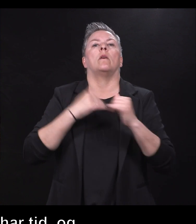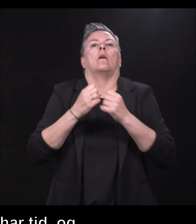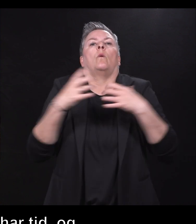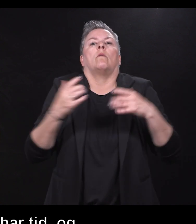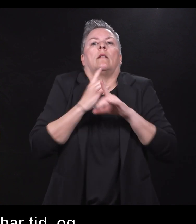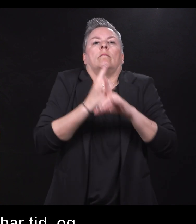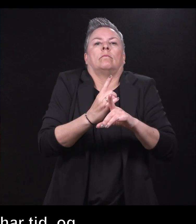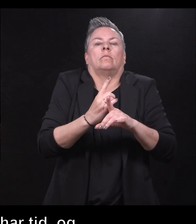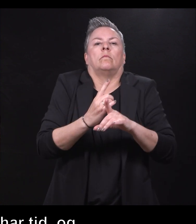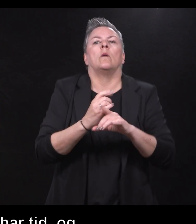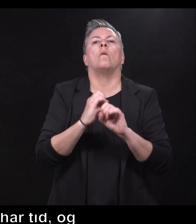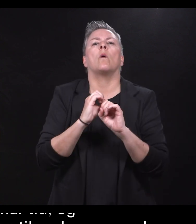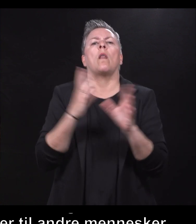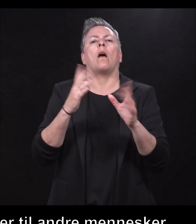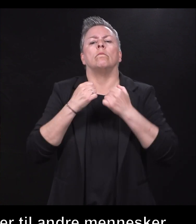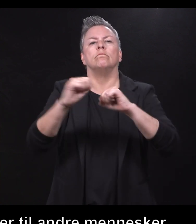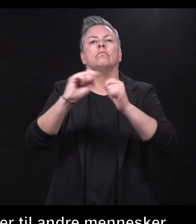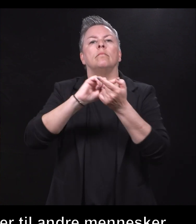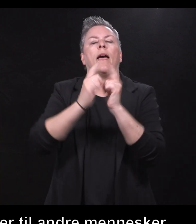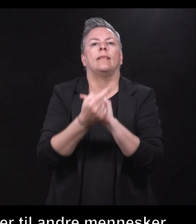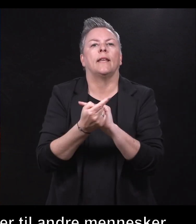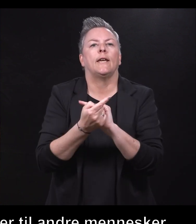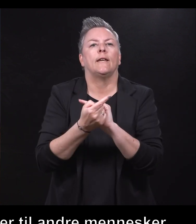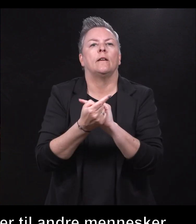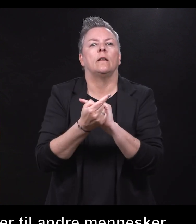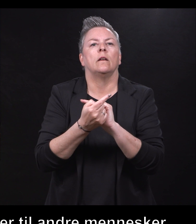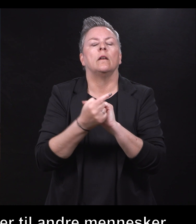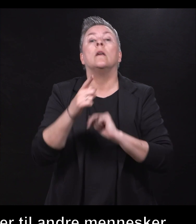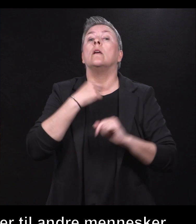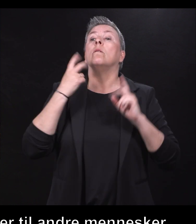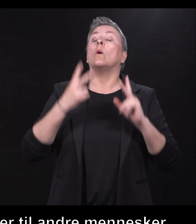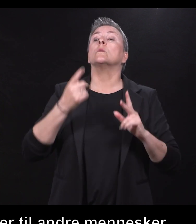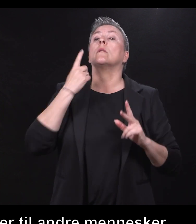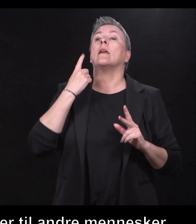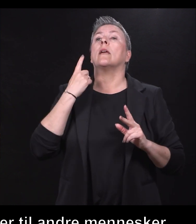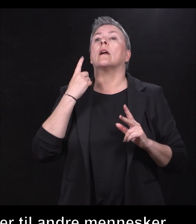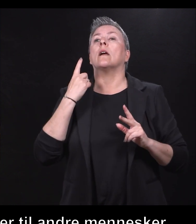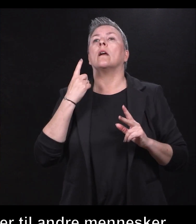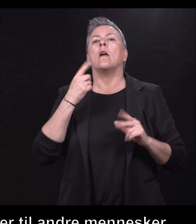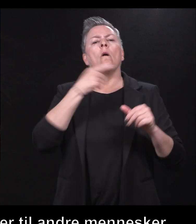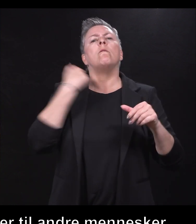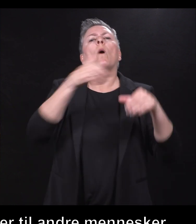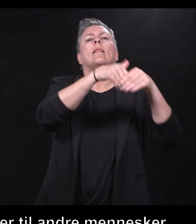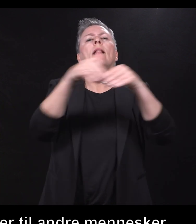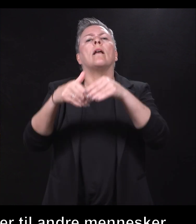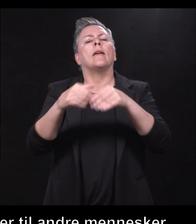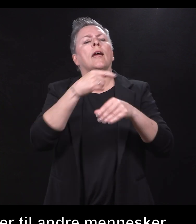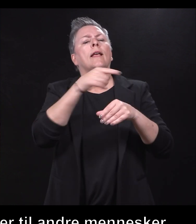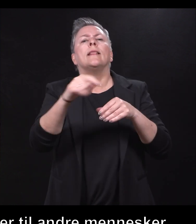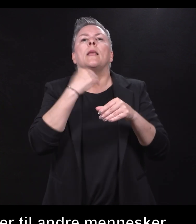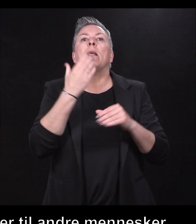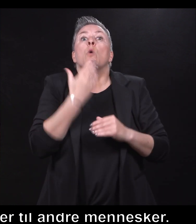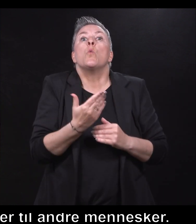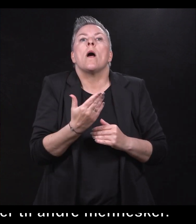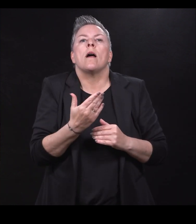posisjon til å drive endring. Vi tenker også at det her gjør deltakerne våre til gode, de blir gode på